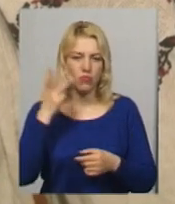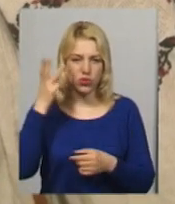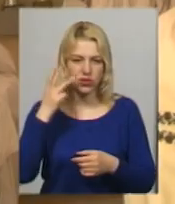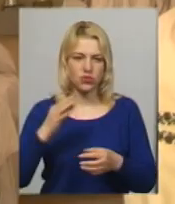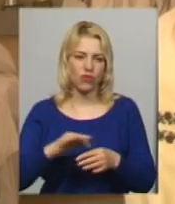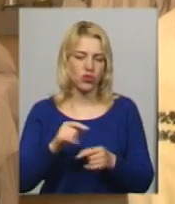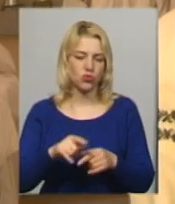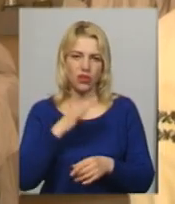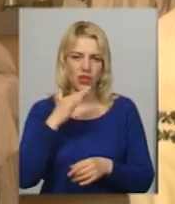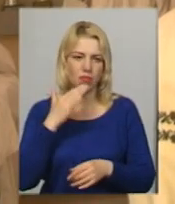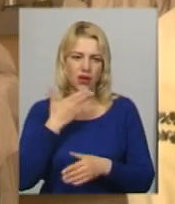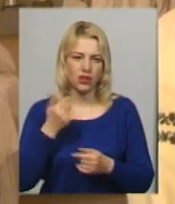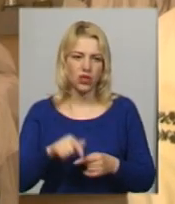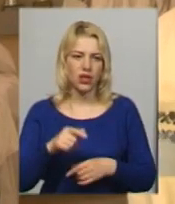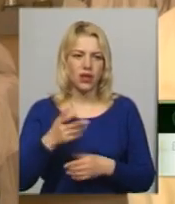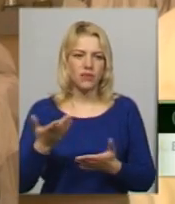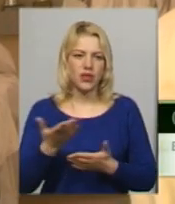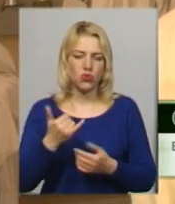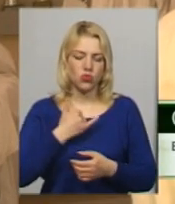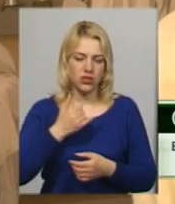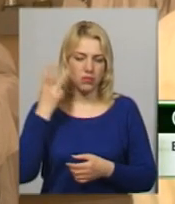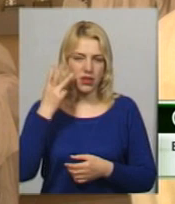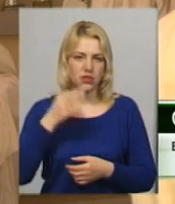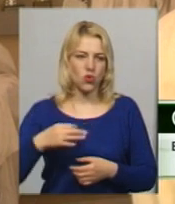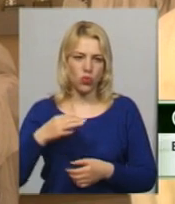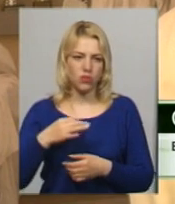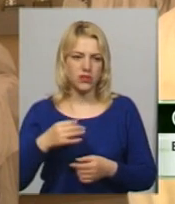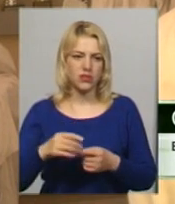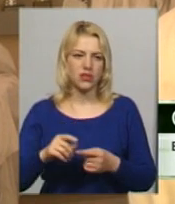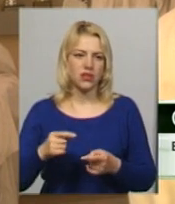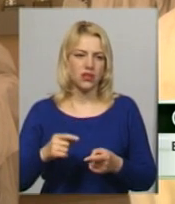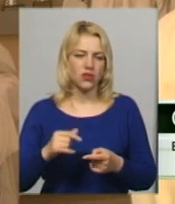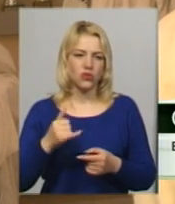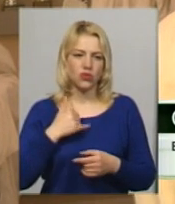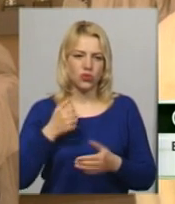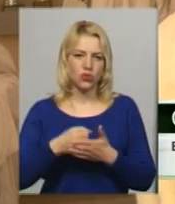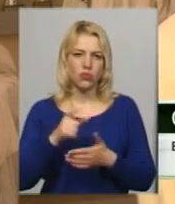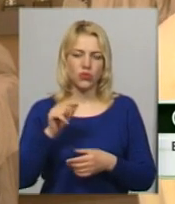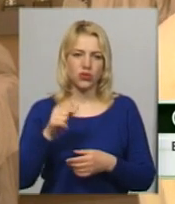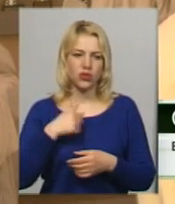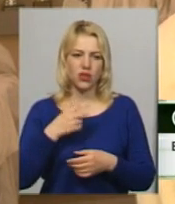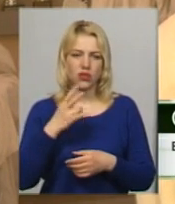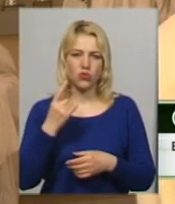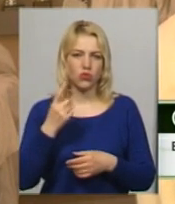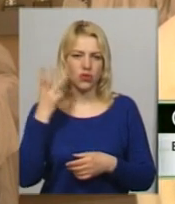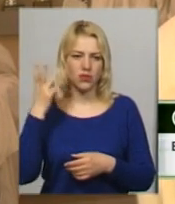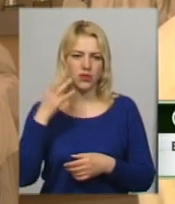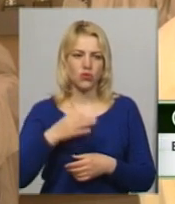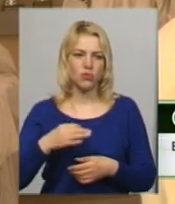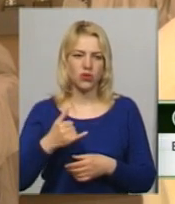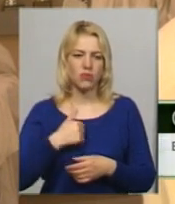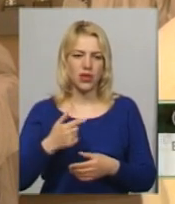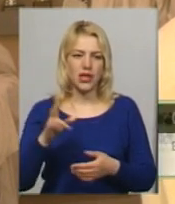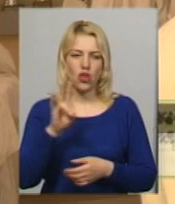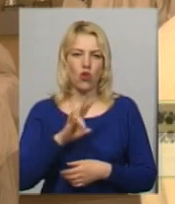небагато. Хотіла сорочки Хмельницької області, але, на жаль, до понеділка цього в мене не було жодної Хмельницької області. Зараз на мені Новоушицький